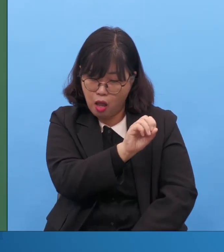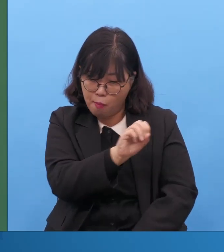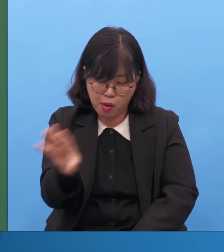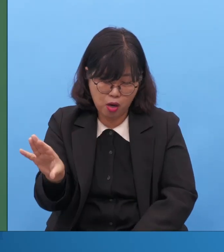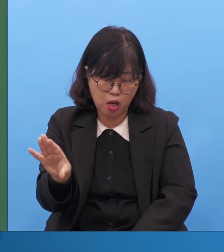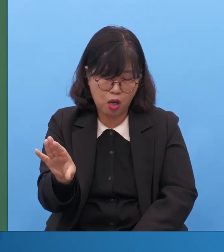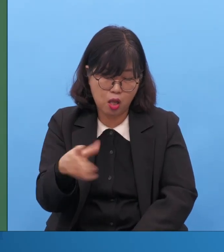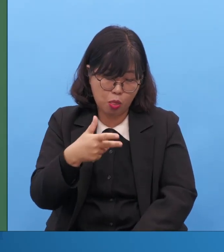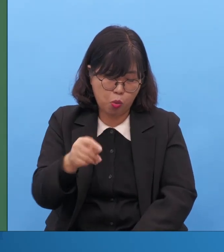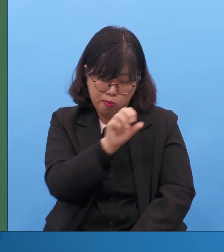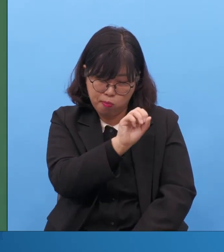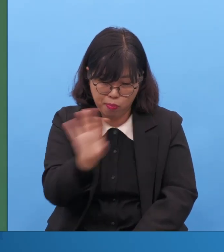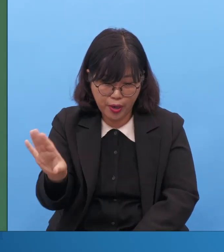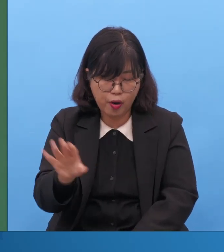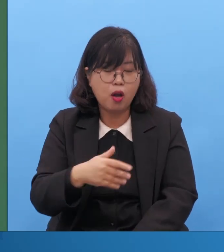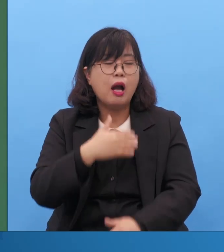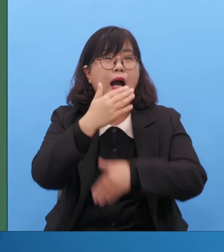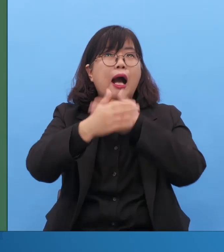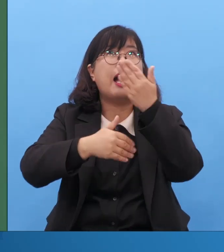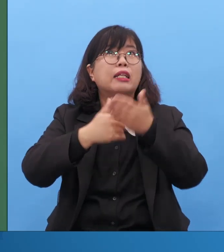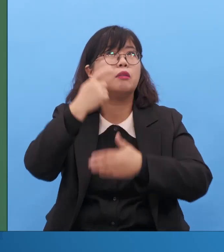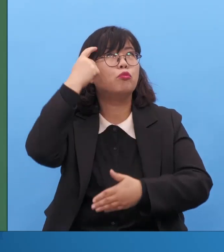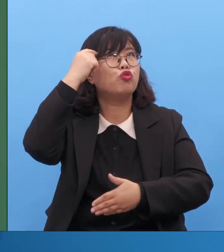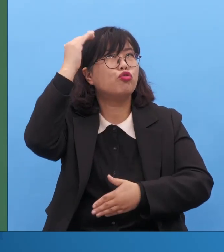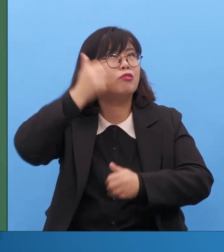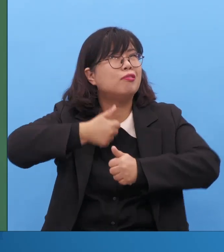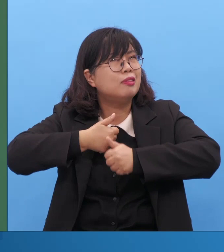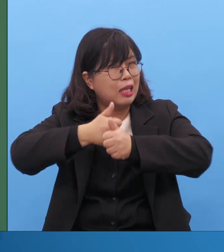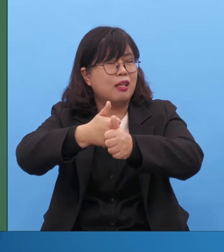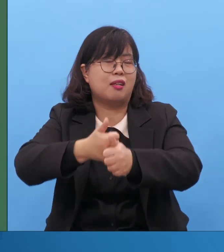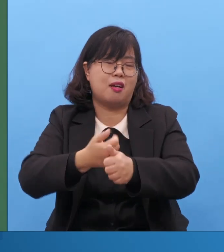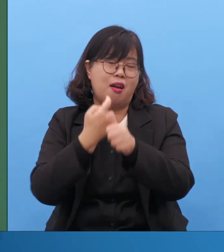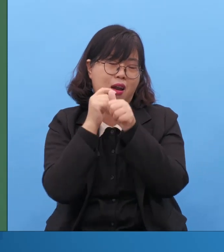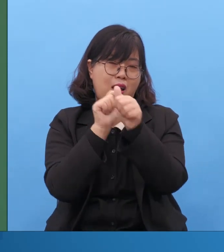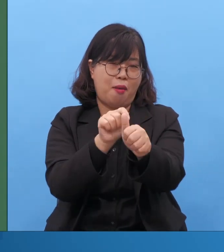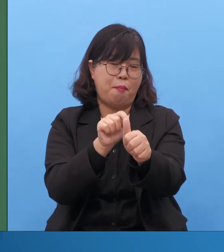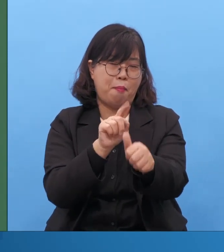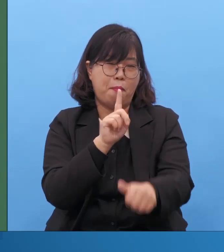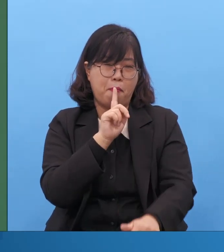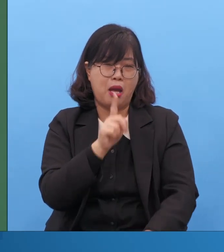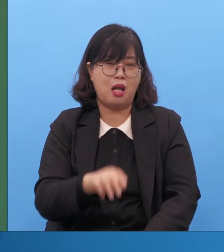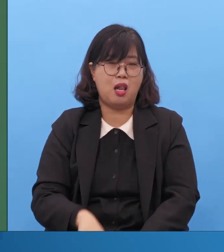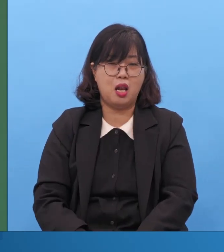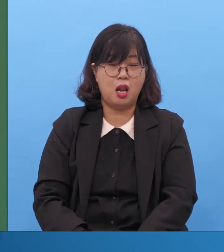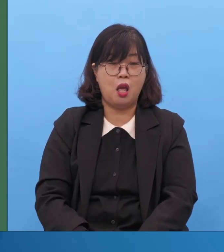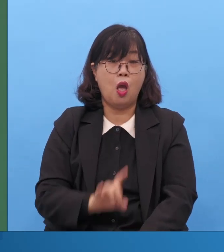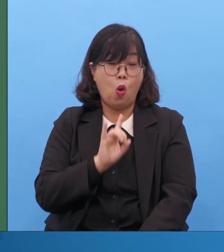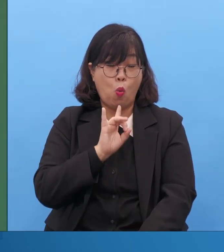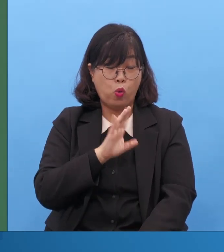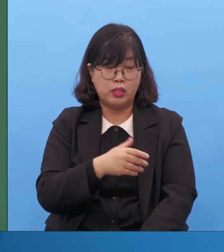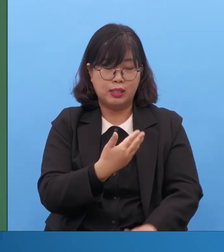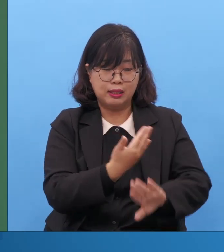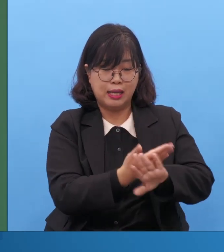이때부터 오직이 보이는 거예요 드디어 예수님의 말씀은 오직이 보이는 거예요